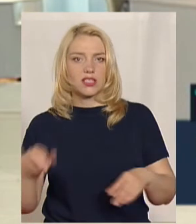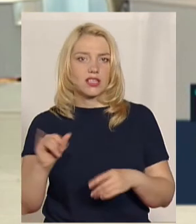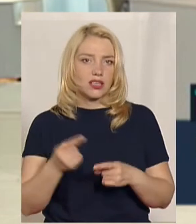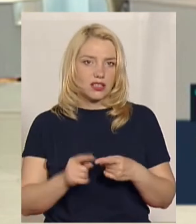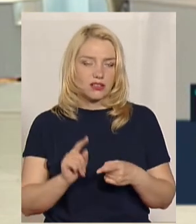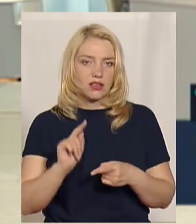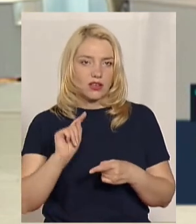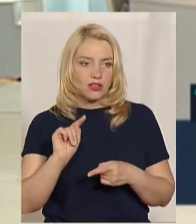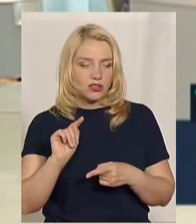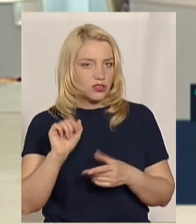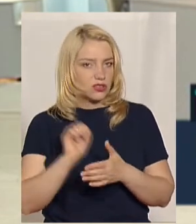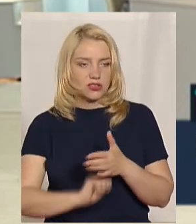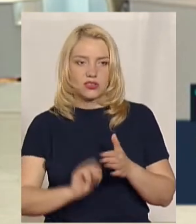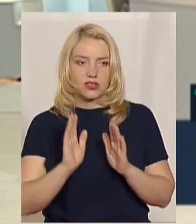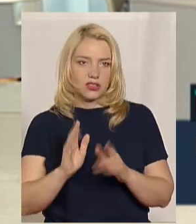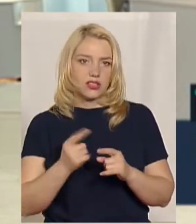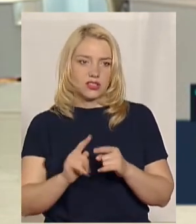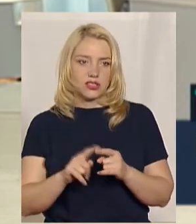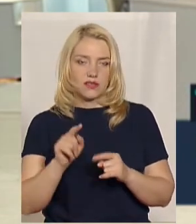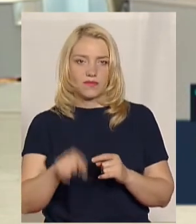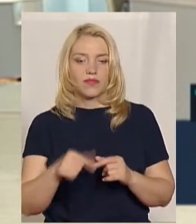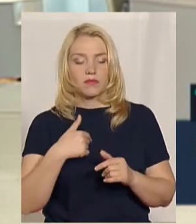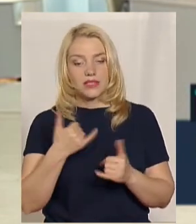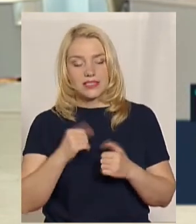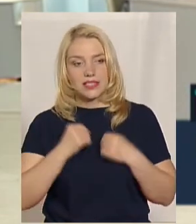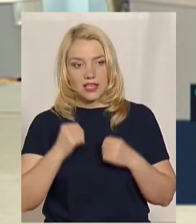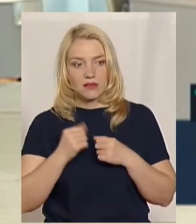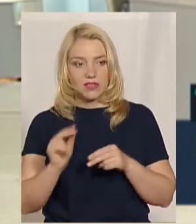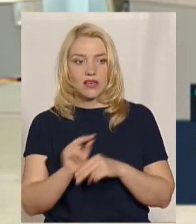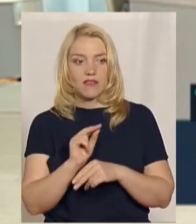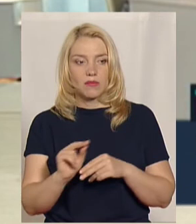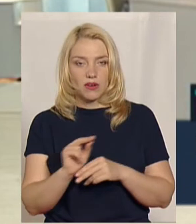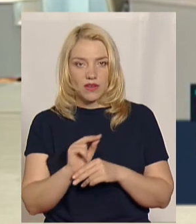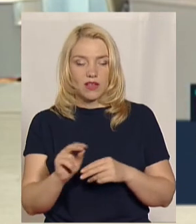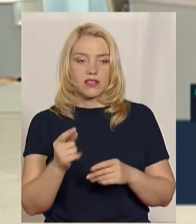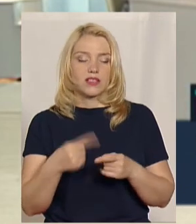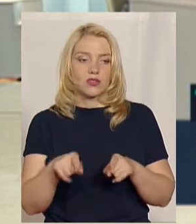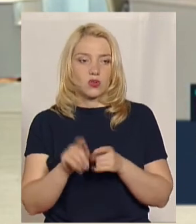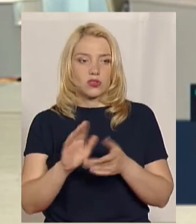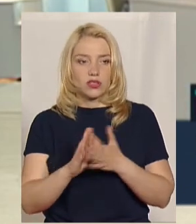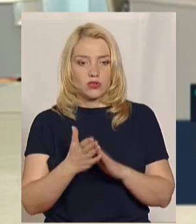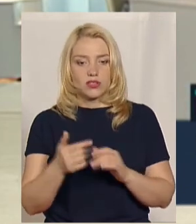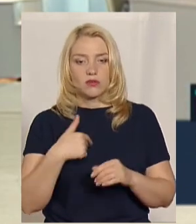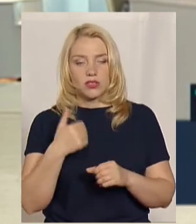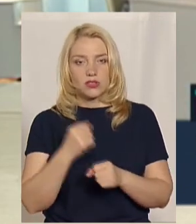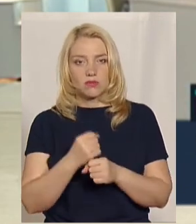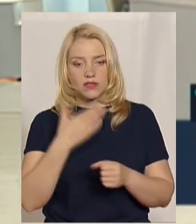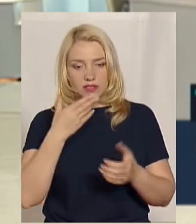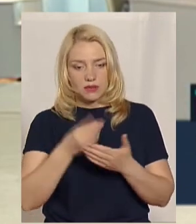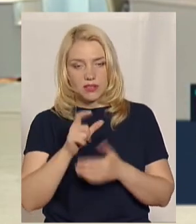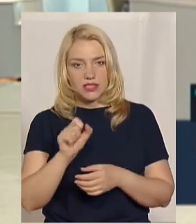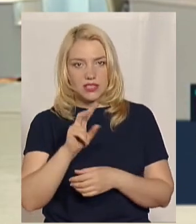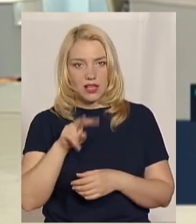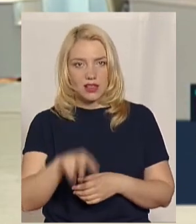То тільки через це. Ми стараємося зараз трошки виправляти цю ситуацію. Ми зробили там в залі VIP-зону. У нас є